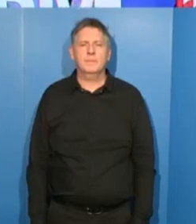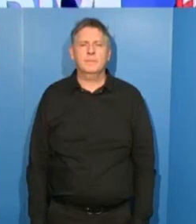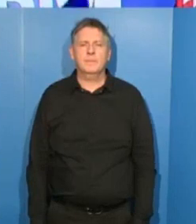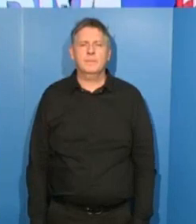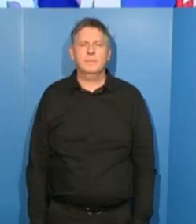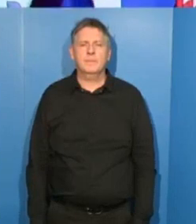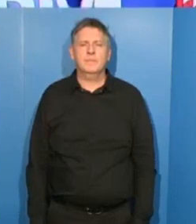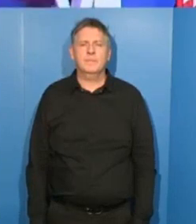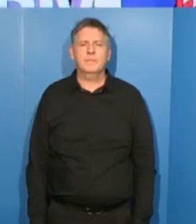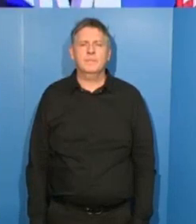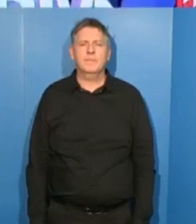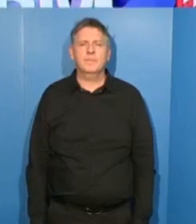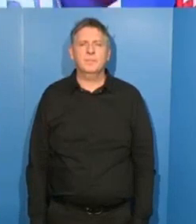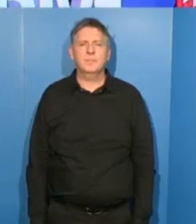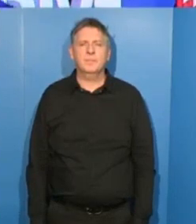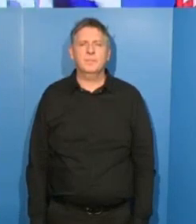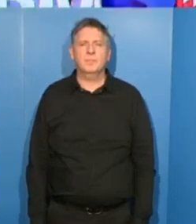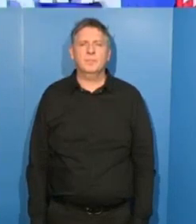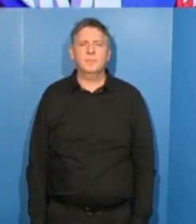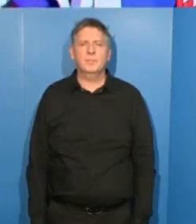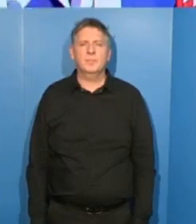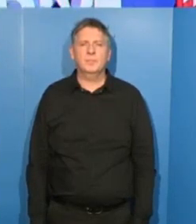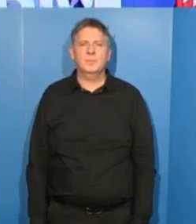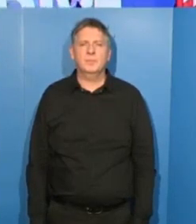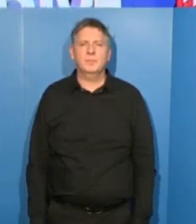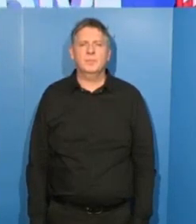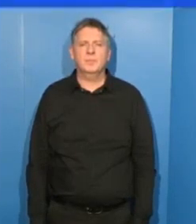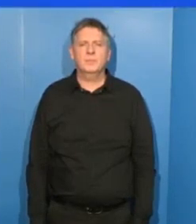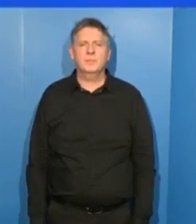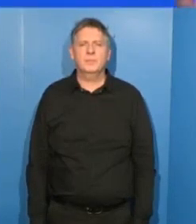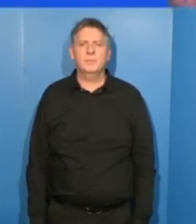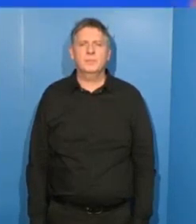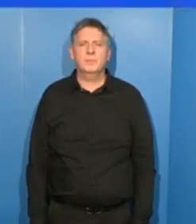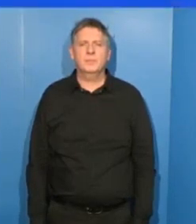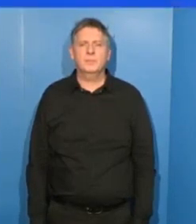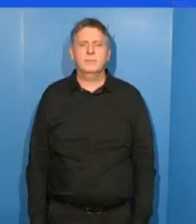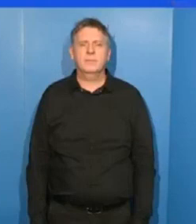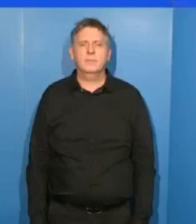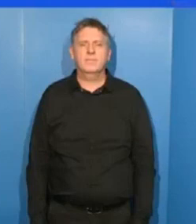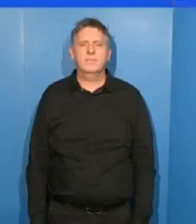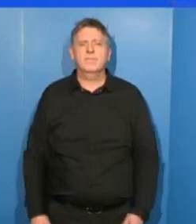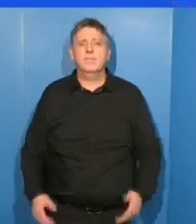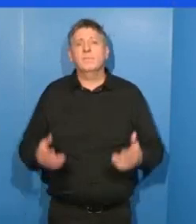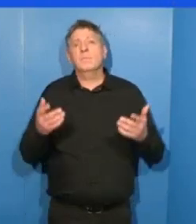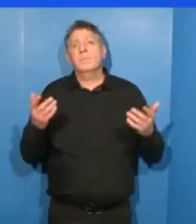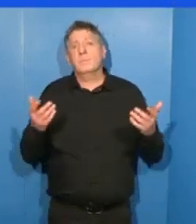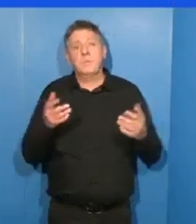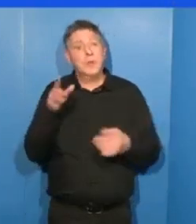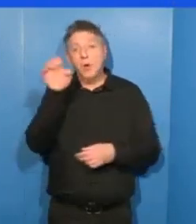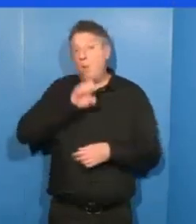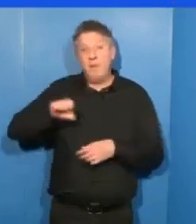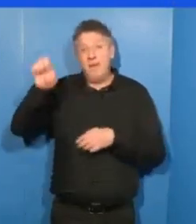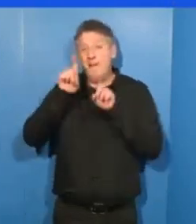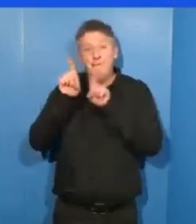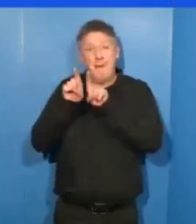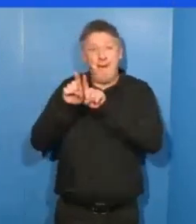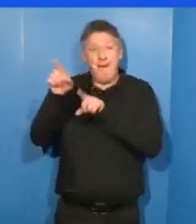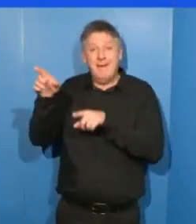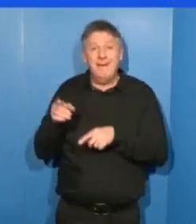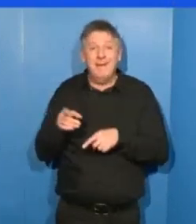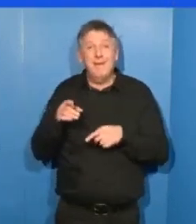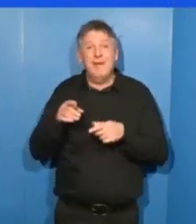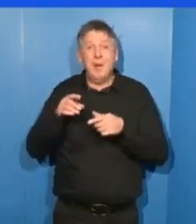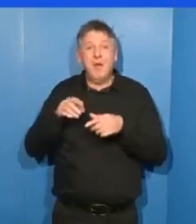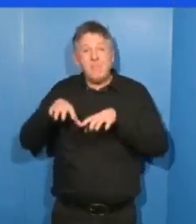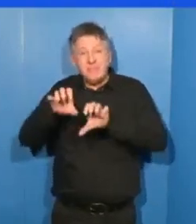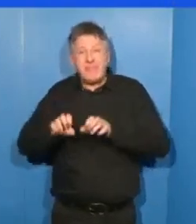On n'est pas mieux lotis au niveau européen, où ce sont des technocrates